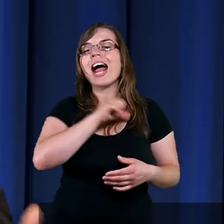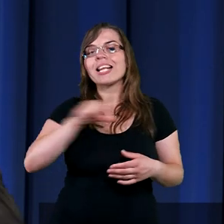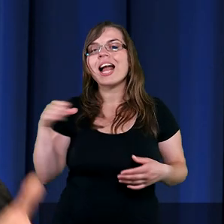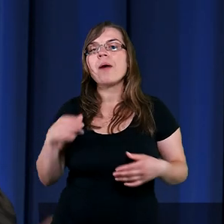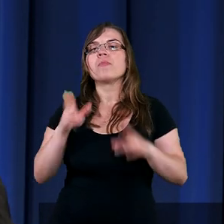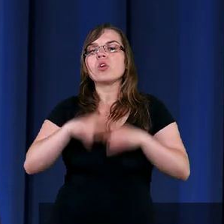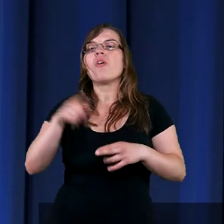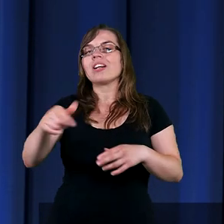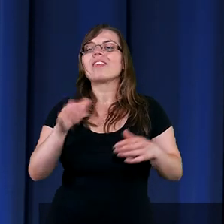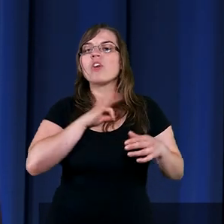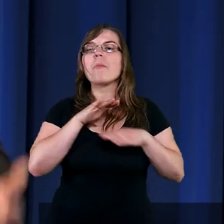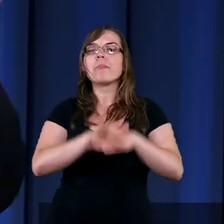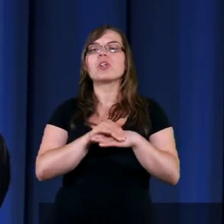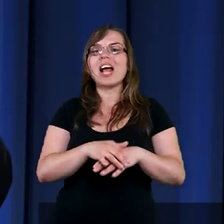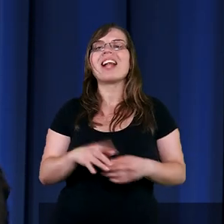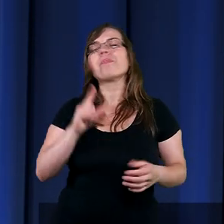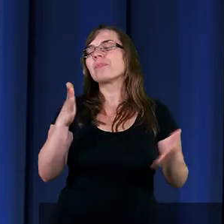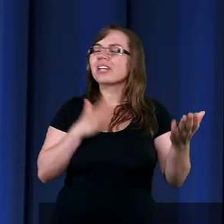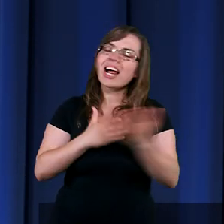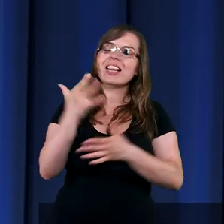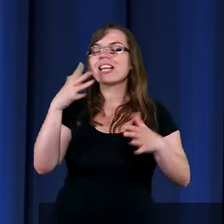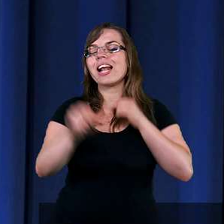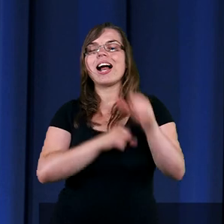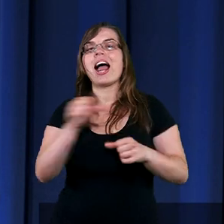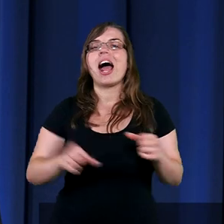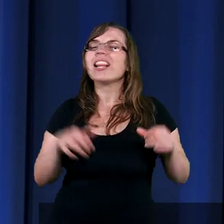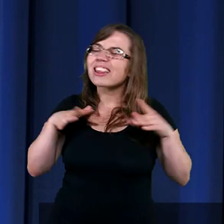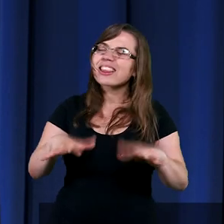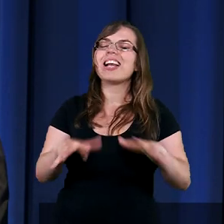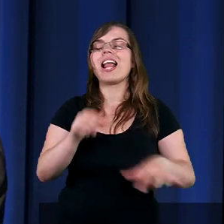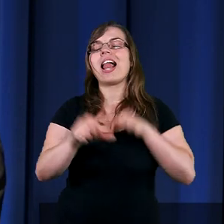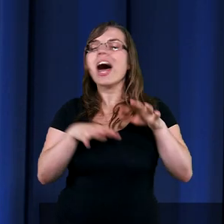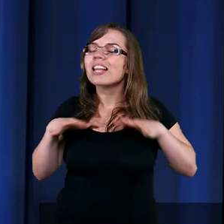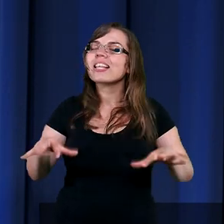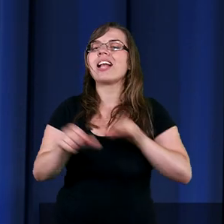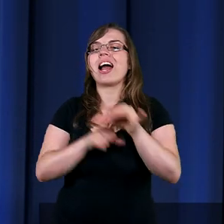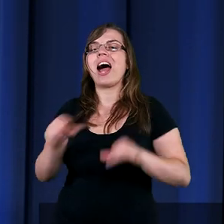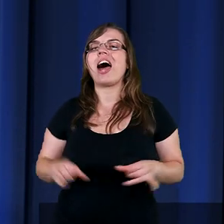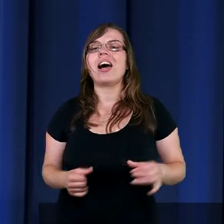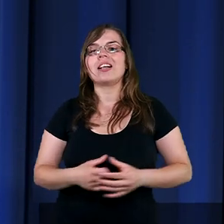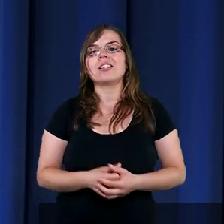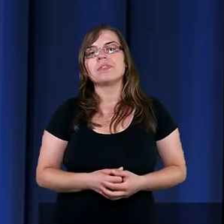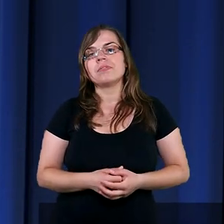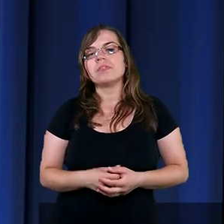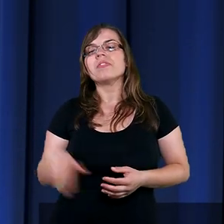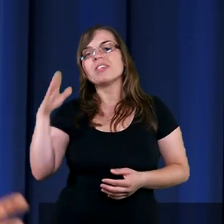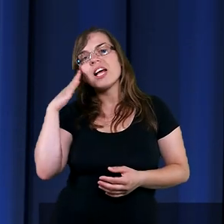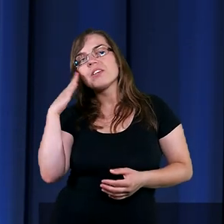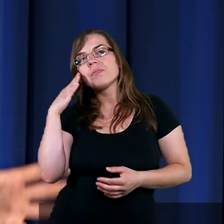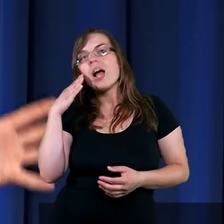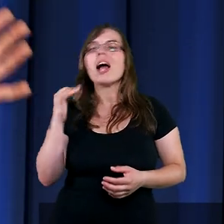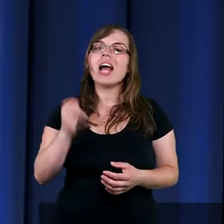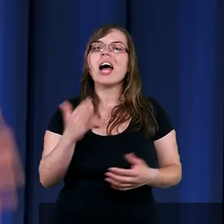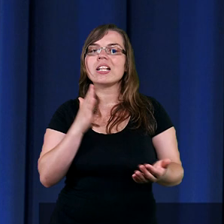zostawić swojego przyjaciela. No tyle lat. Tyle lat. Tyle lat. I wiecie, jak